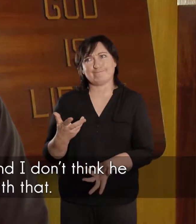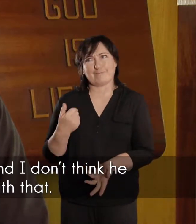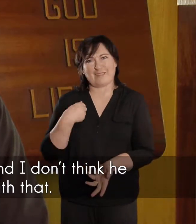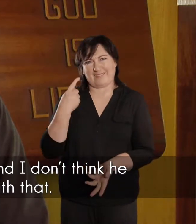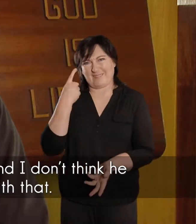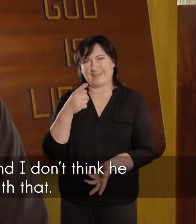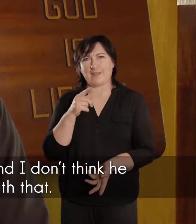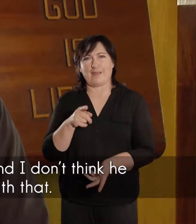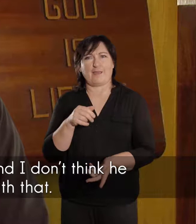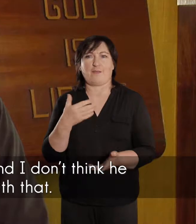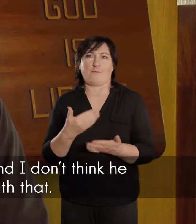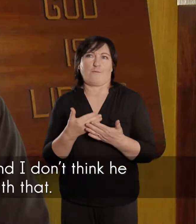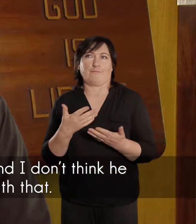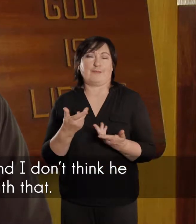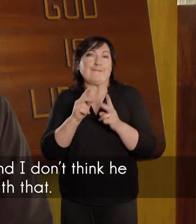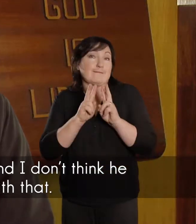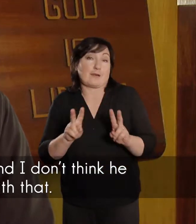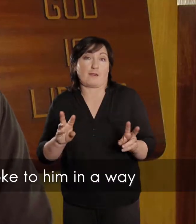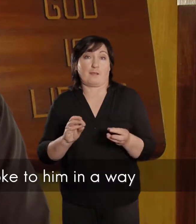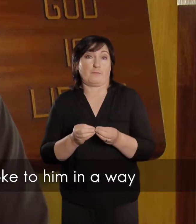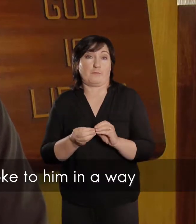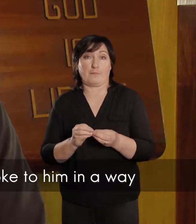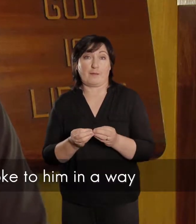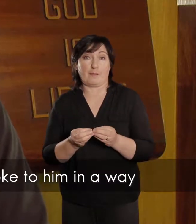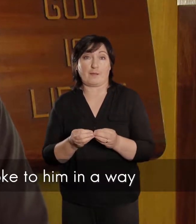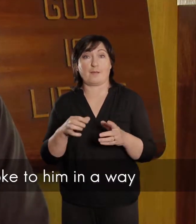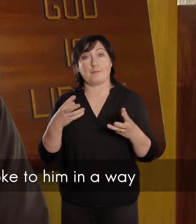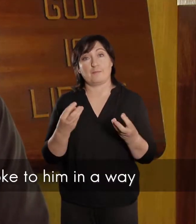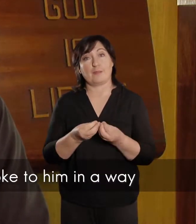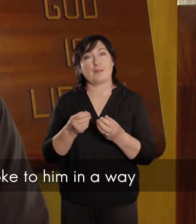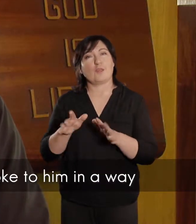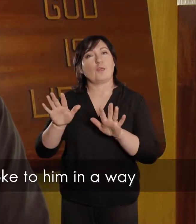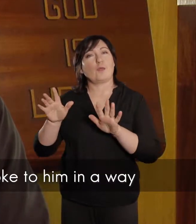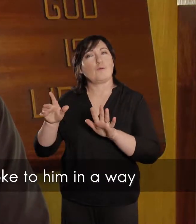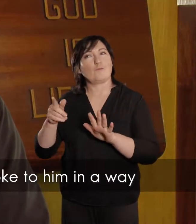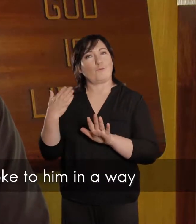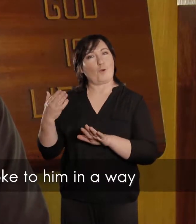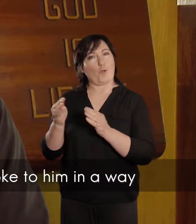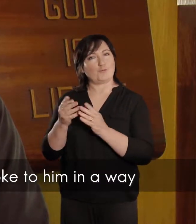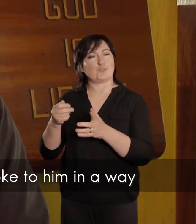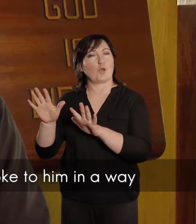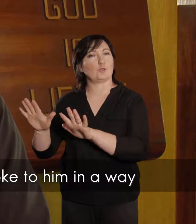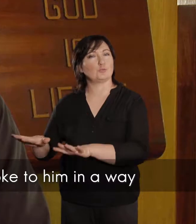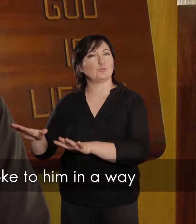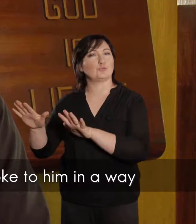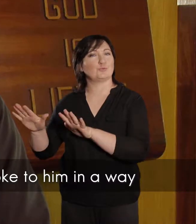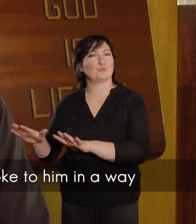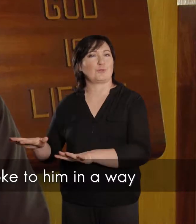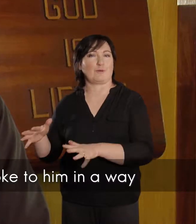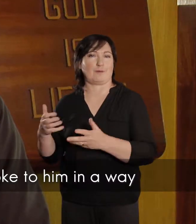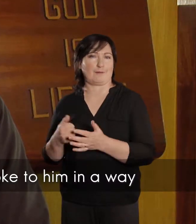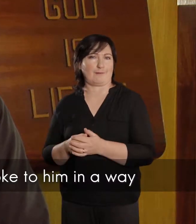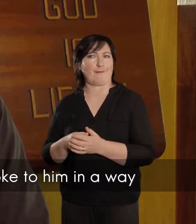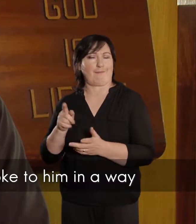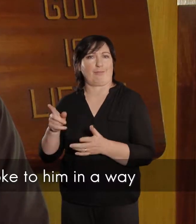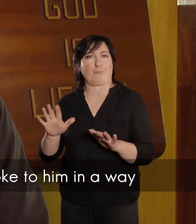ek kon lekker daarmee versoenie, en die sind die rustigheid en die stilte, ja, hy